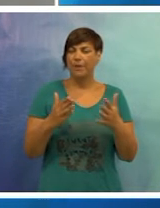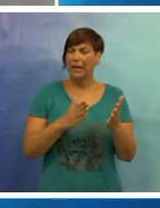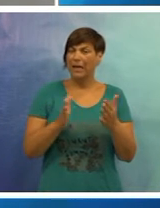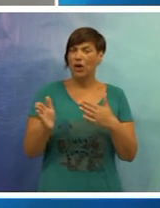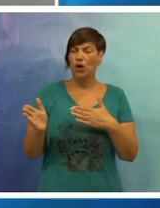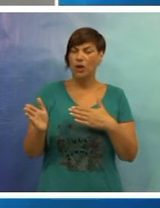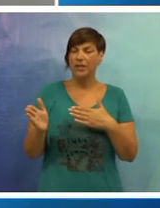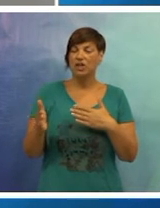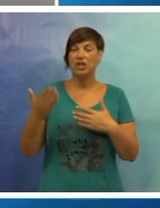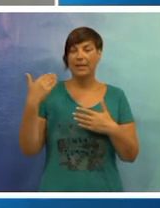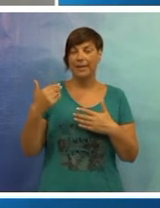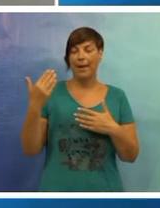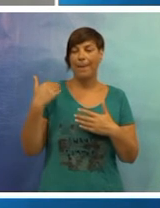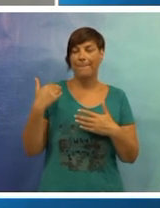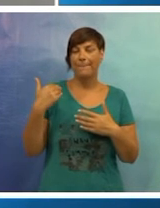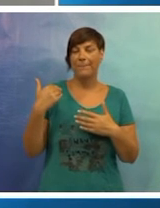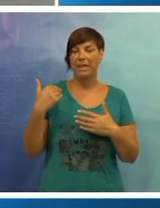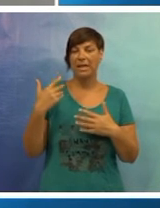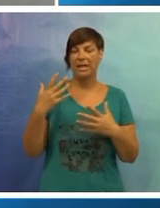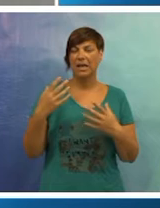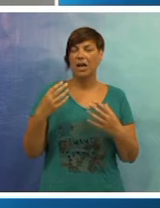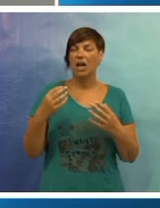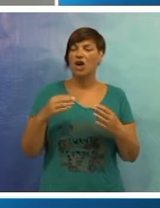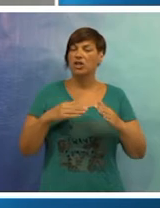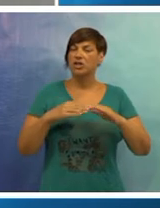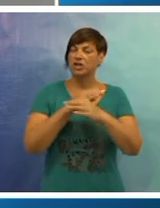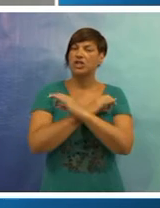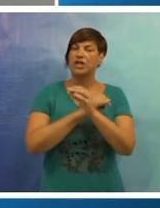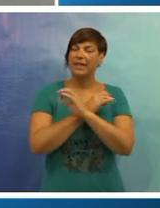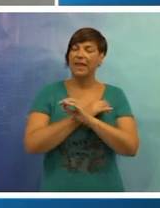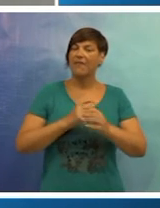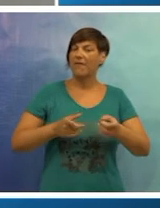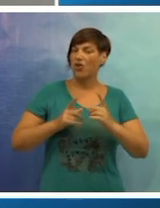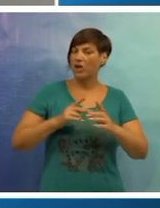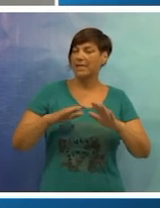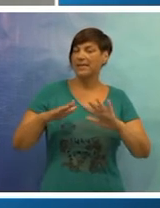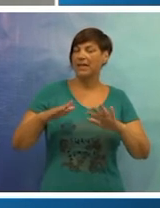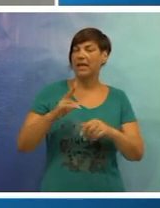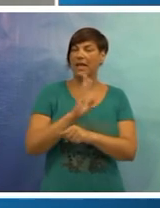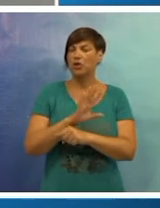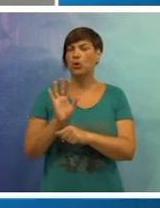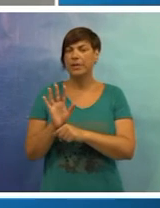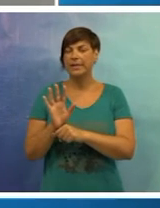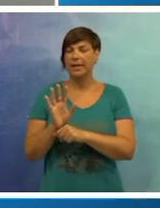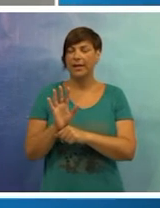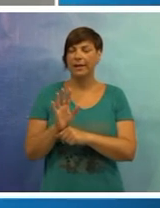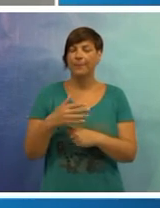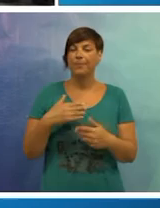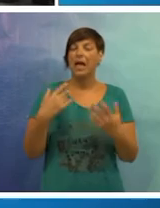manipulirani, otišli, da je bilo i civilnih žrtava, i vojnih, i na